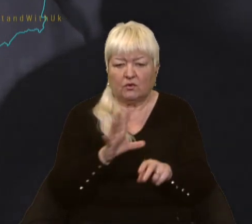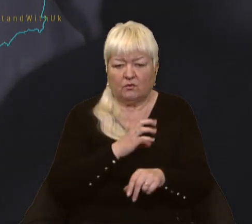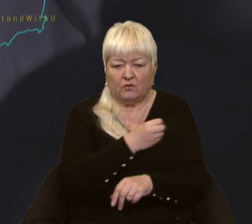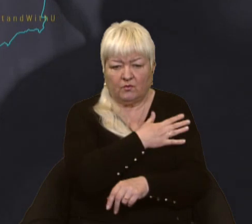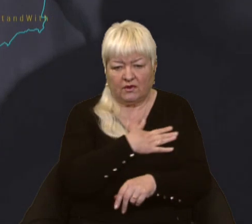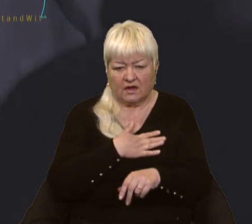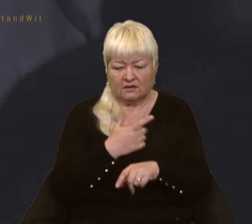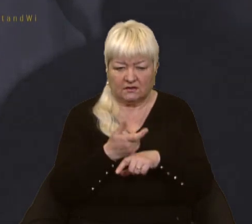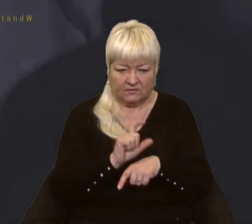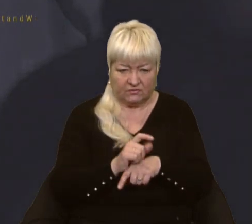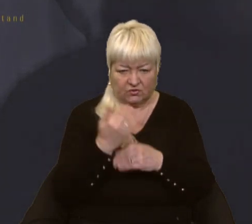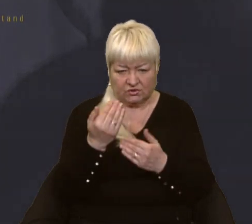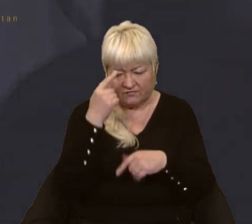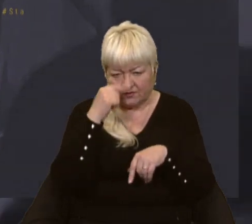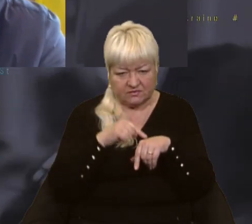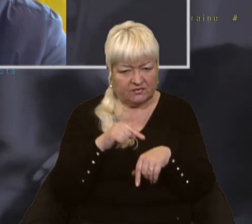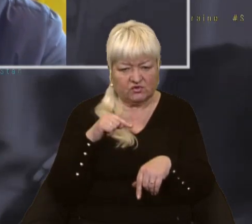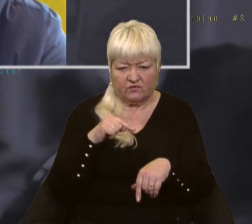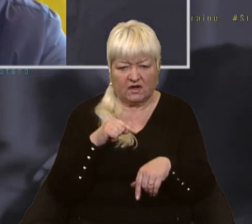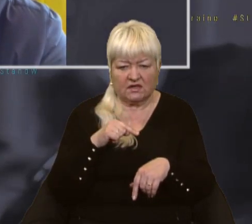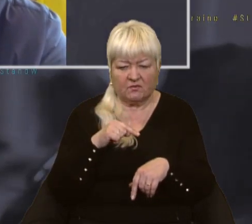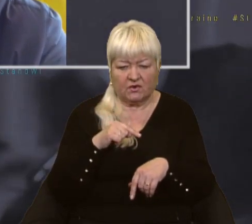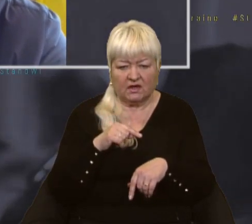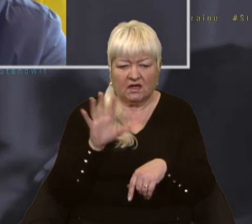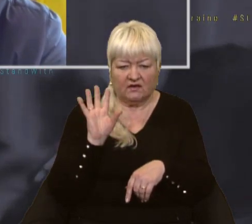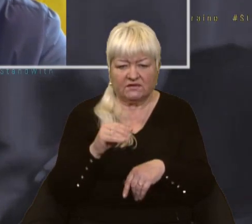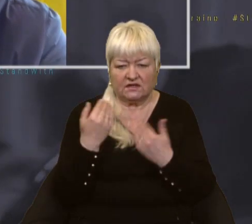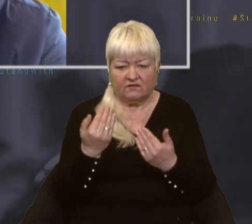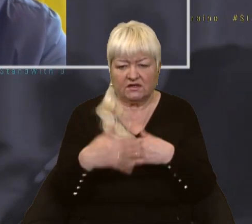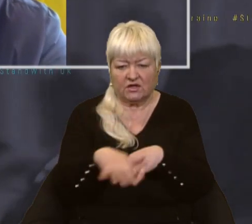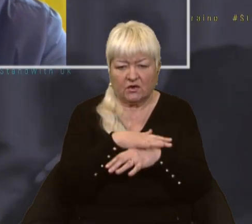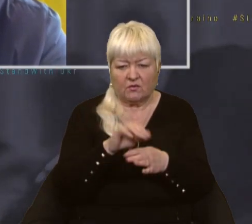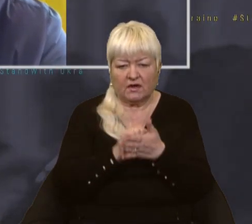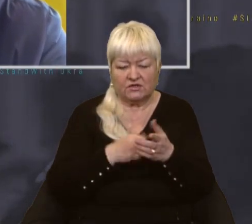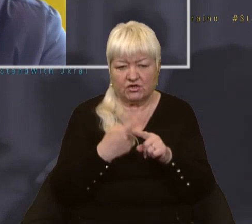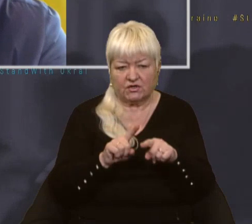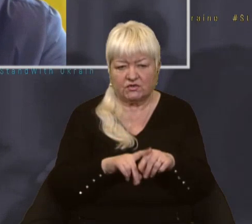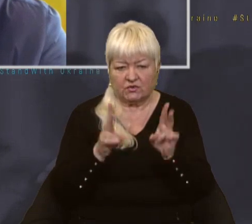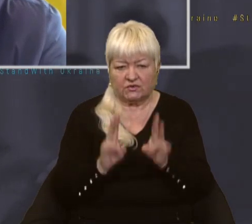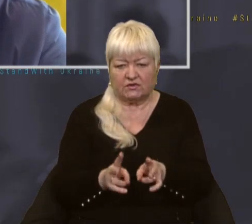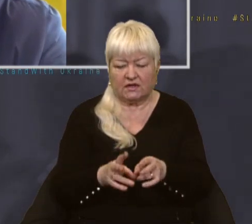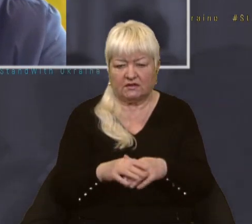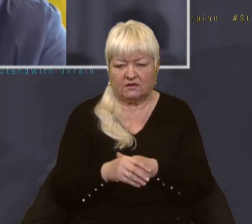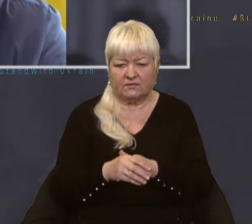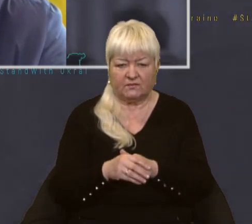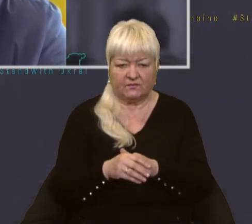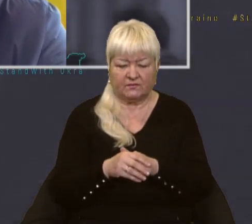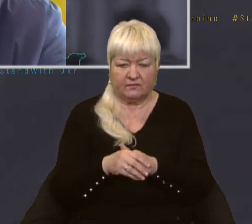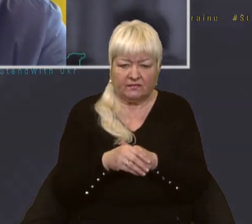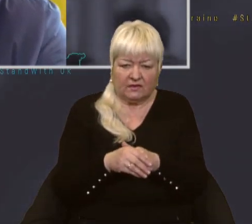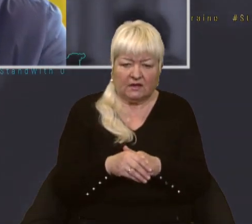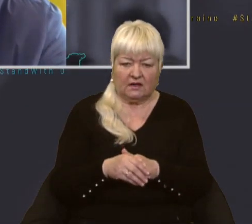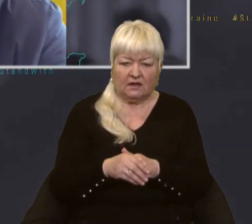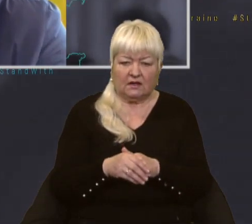Олександр, дуже вам співчуваємо, вам і всій міській громаді через цю трагедію. Підаймаємо, що в Краматорську. Це